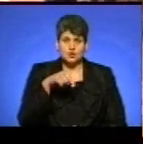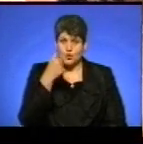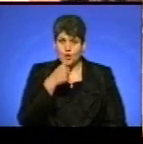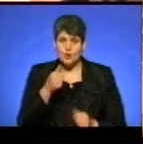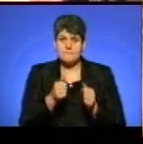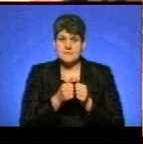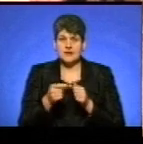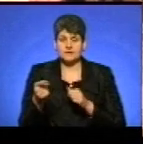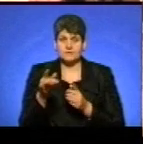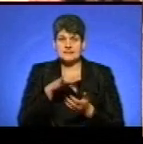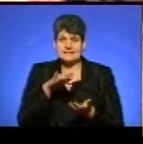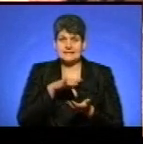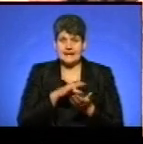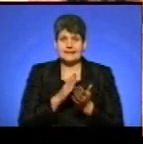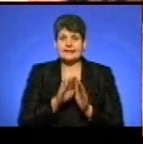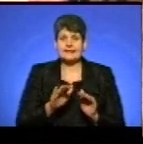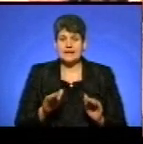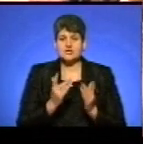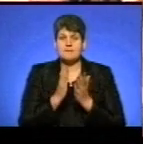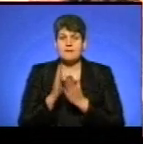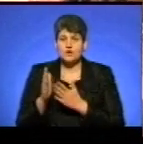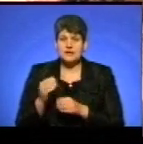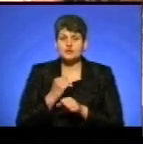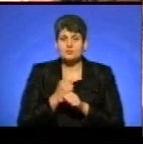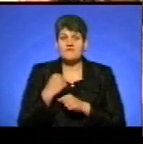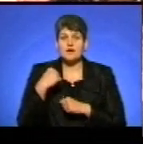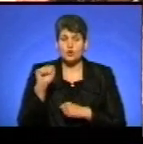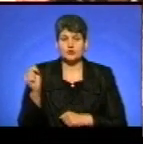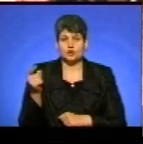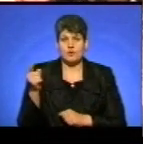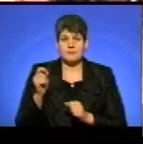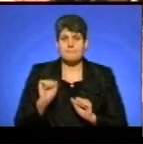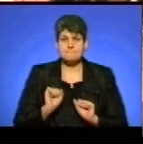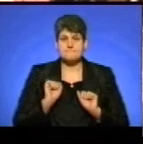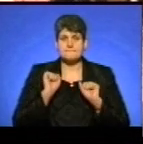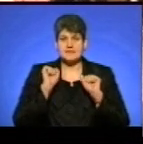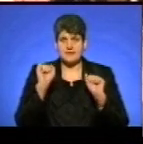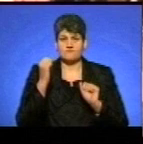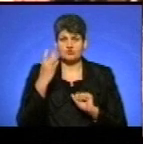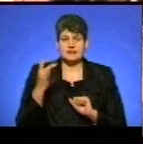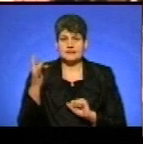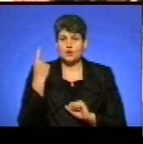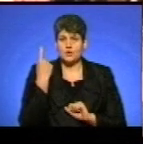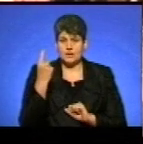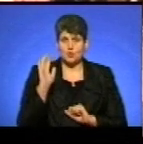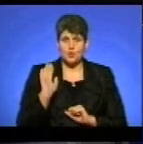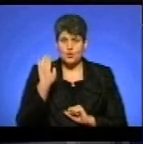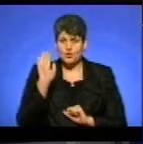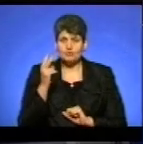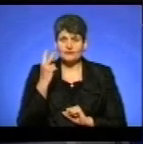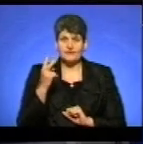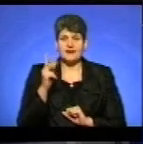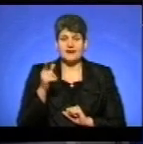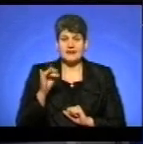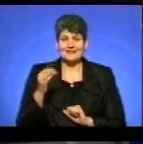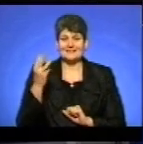біля Тернопільської центральної дитячої бібліотеки встановив рекорд Тернополя, підняв чотири рази однією рукою, дві гирі, вагою